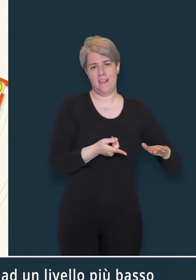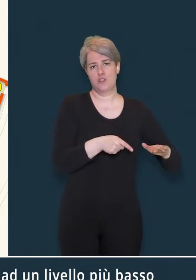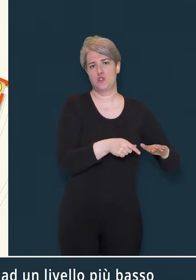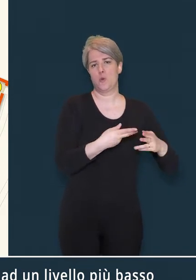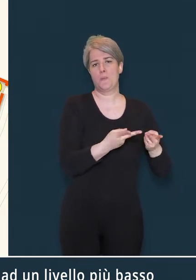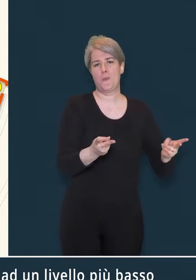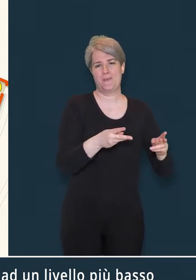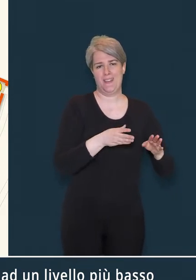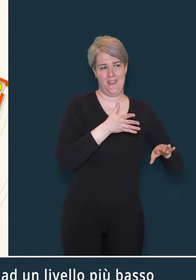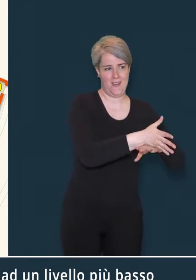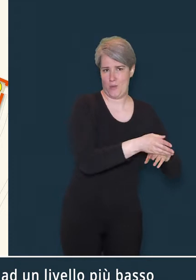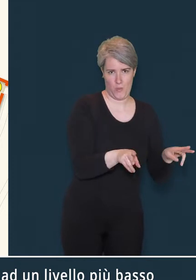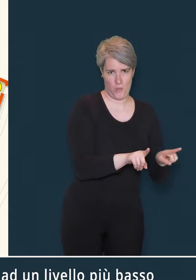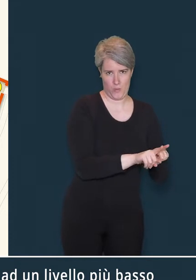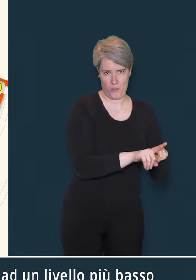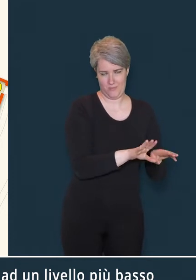pubblico.